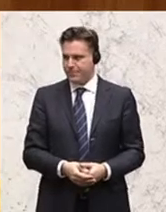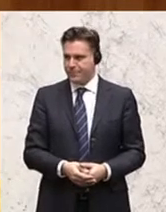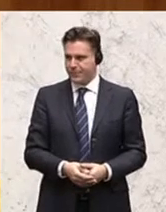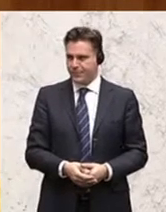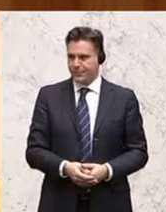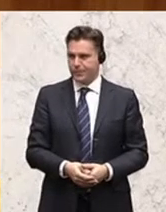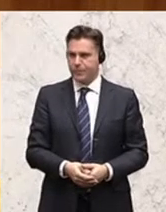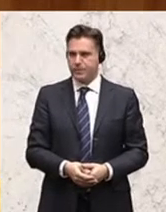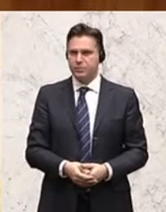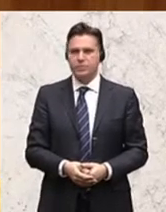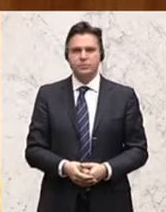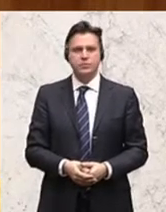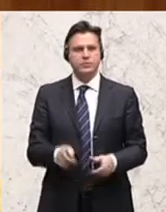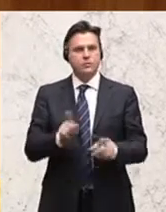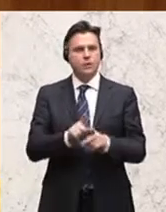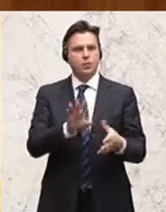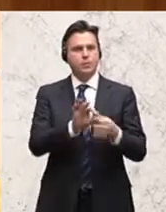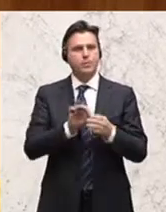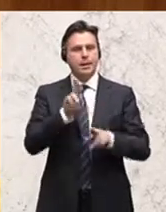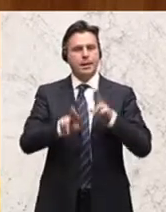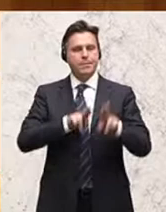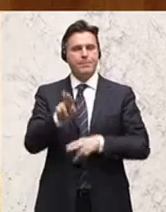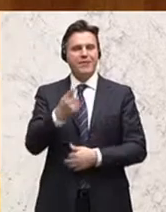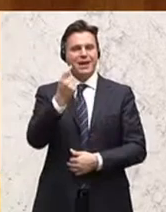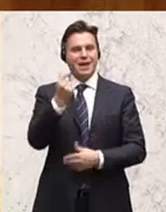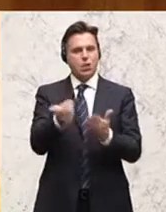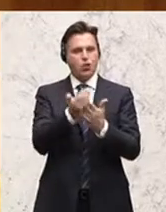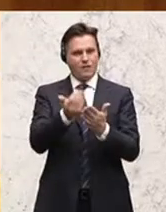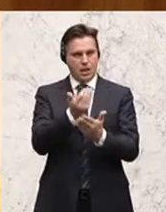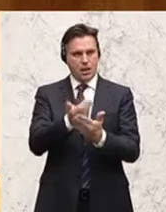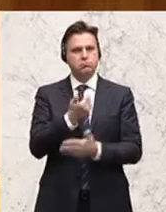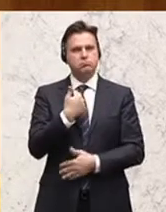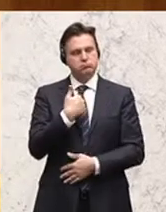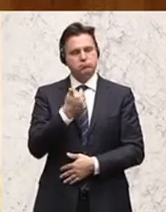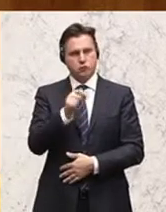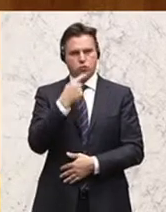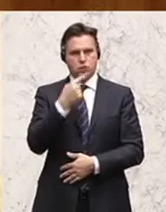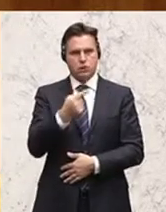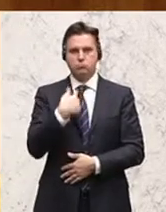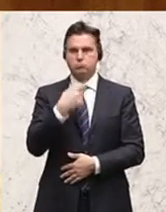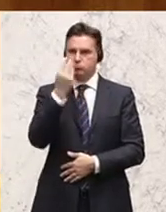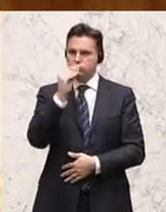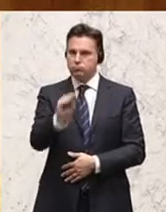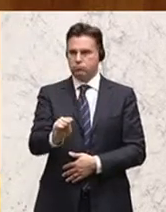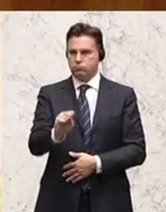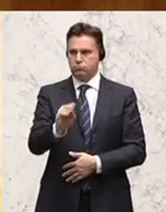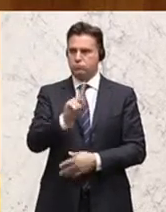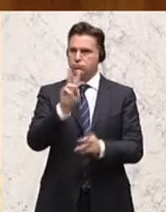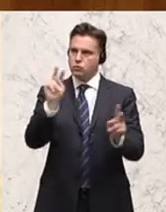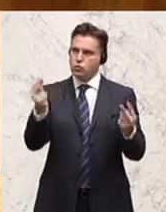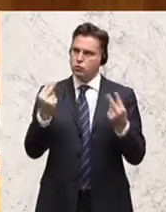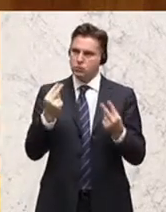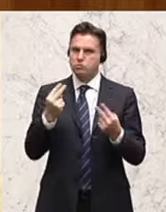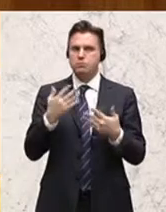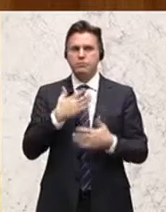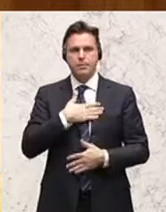Ich möchte auch zur Pflegegeldnovelle sprechen und möchte ganz zu Beginn betonen, geschätzte Zuseherinnen und Zuseher, dass